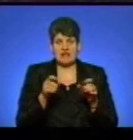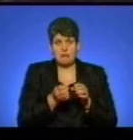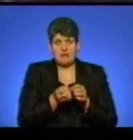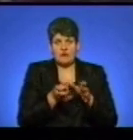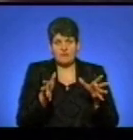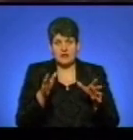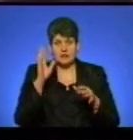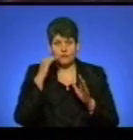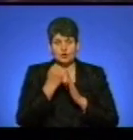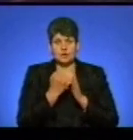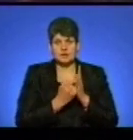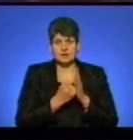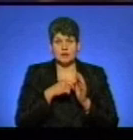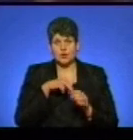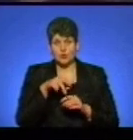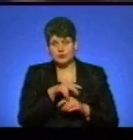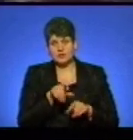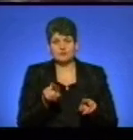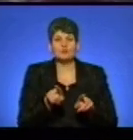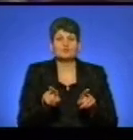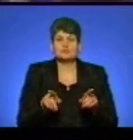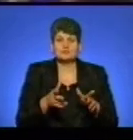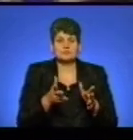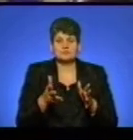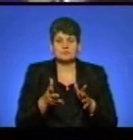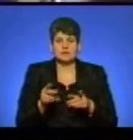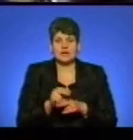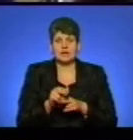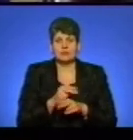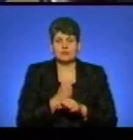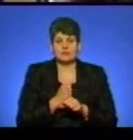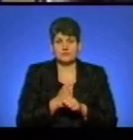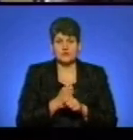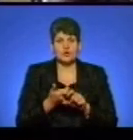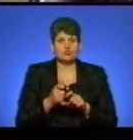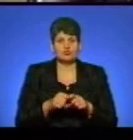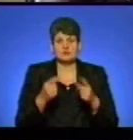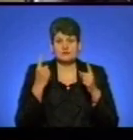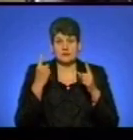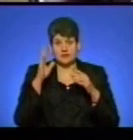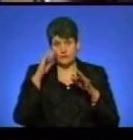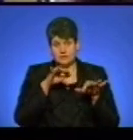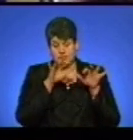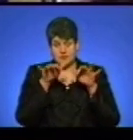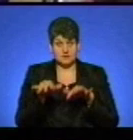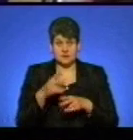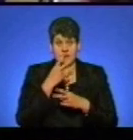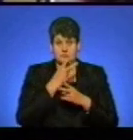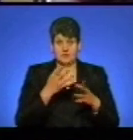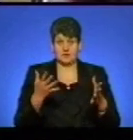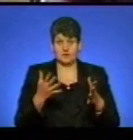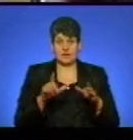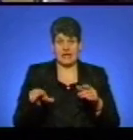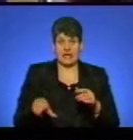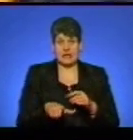і водоканал ходив, і тут що, які роки зробили ремонт. Дуже велика вода, що такої не бачили, прямо так, як